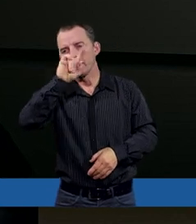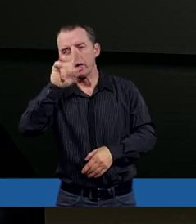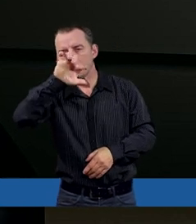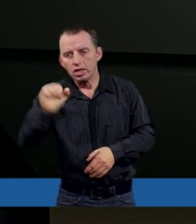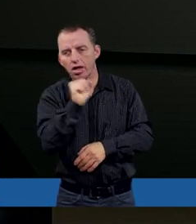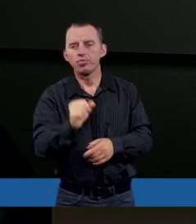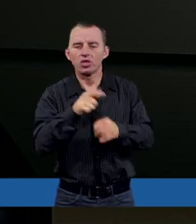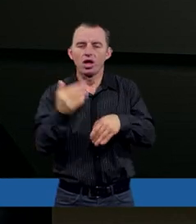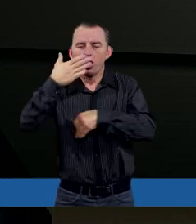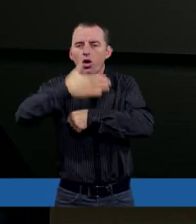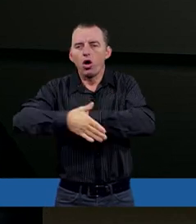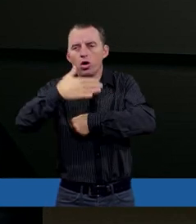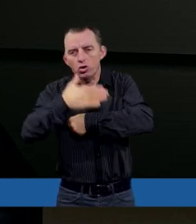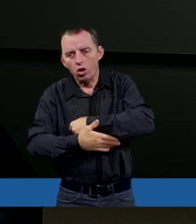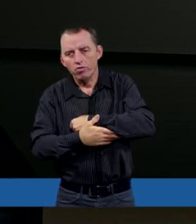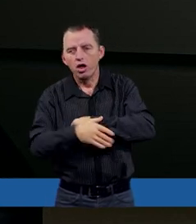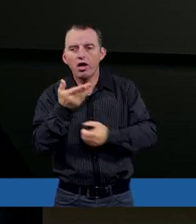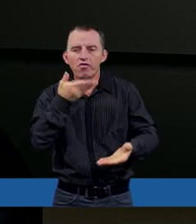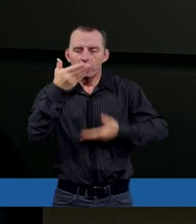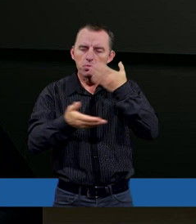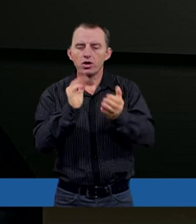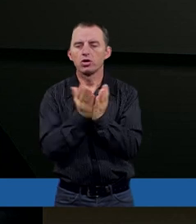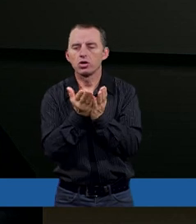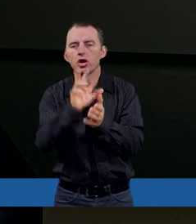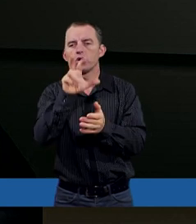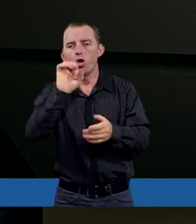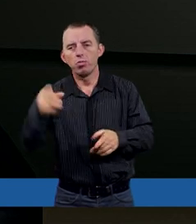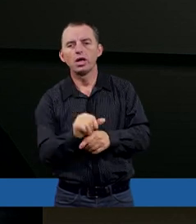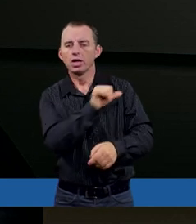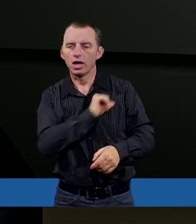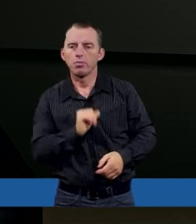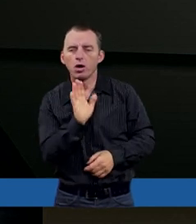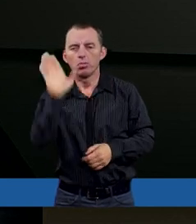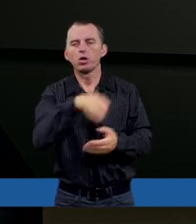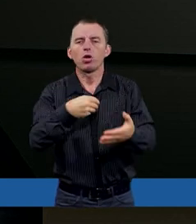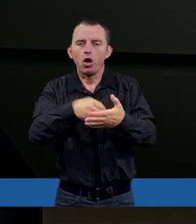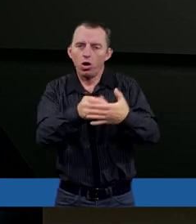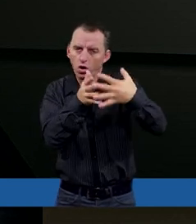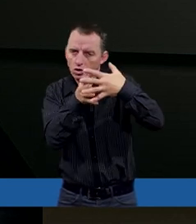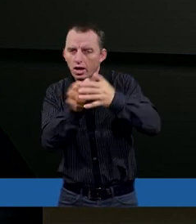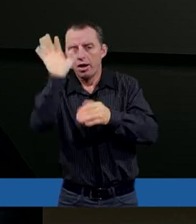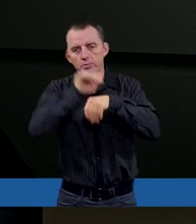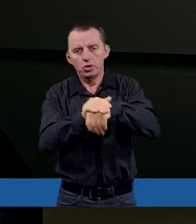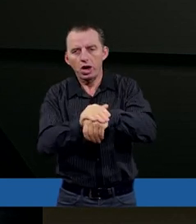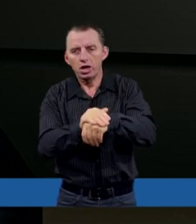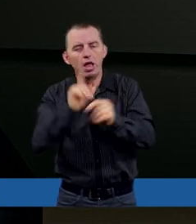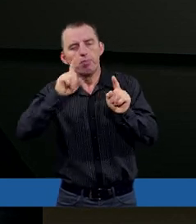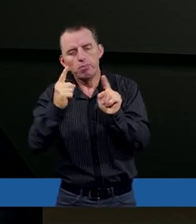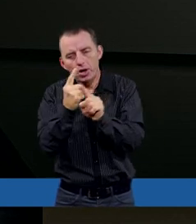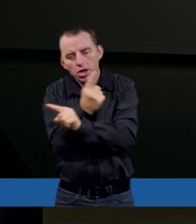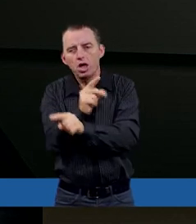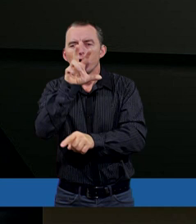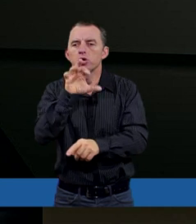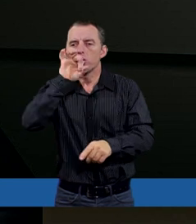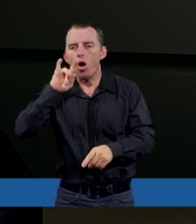z taką końcową wypowiedzią w księdze Hioba, wypowiedzią samego Boga, który ocenił, że przyjaciele Hioba się mylili, a